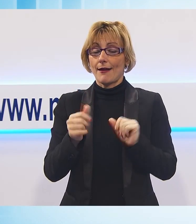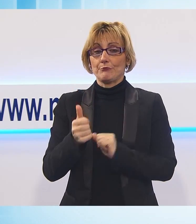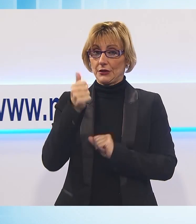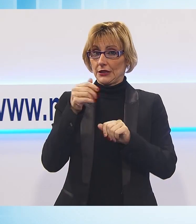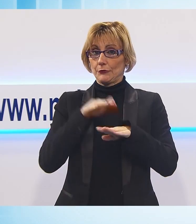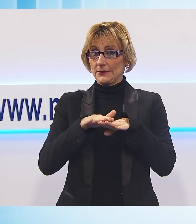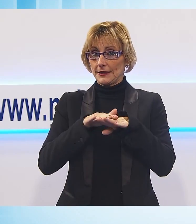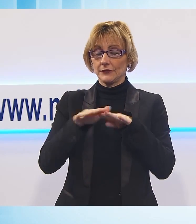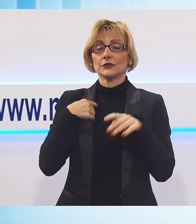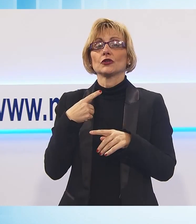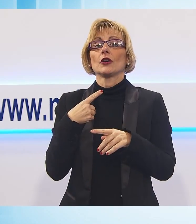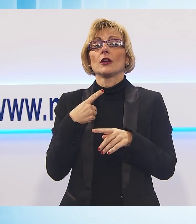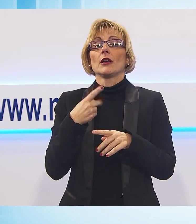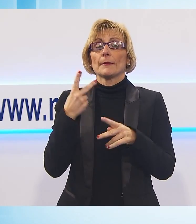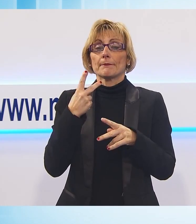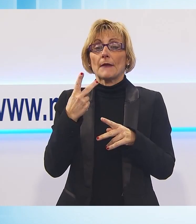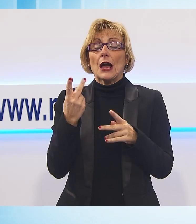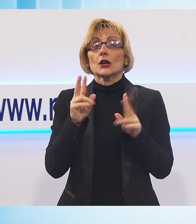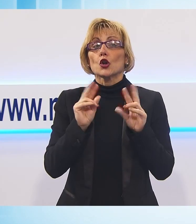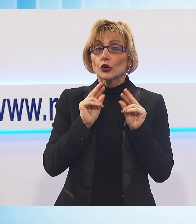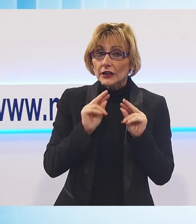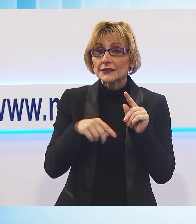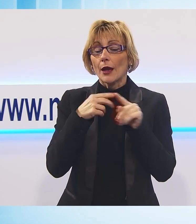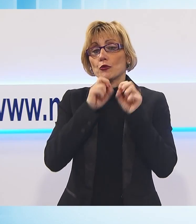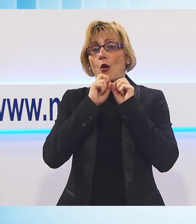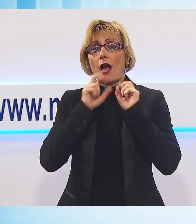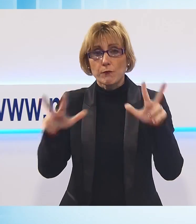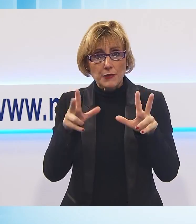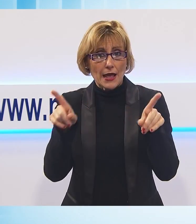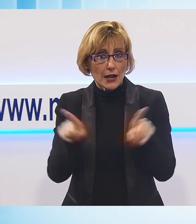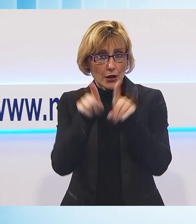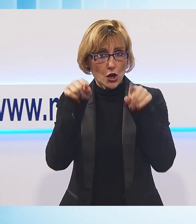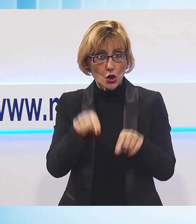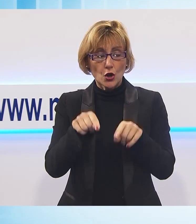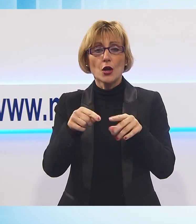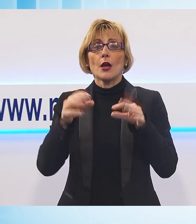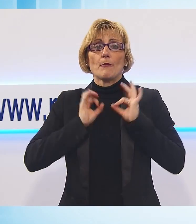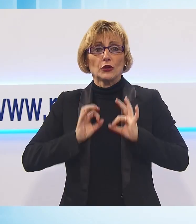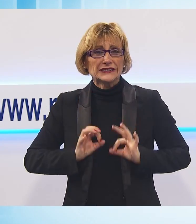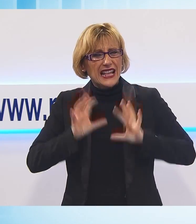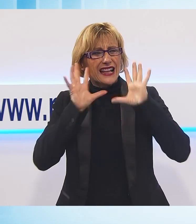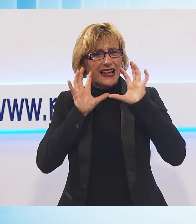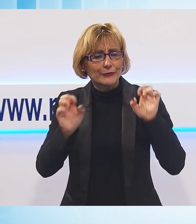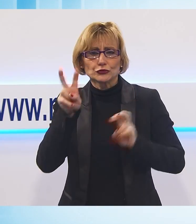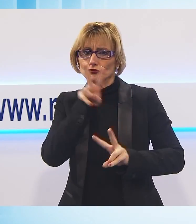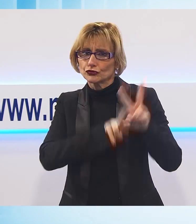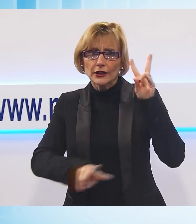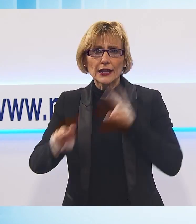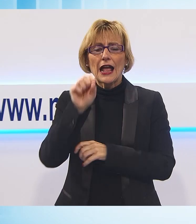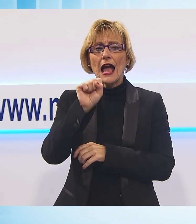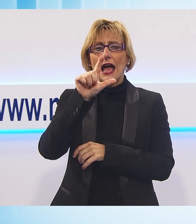'ordine, una cronaca ma è una notizia e anche un appello naturalmente, le forze dell'ordine stanno cercando Alessandro